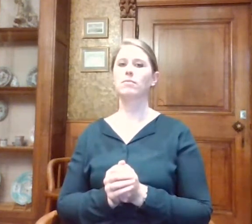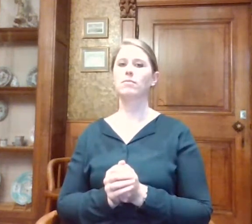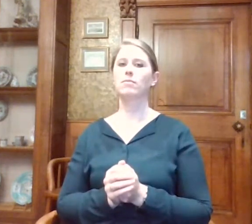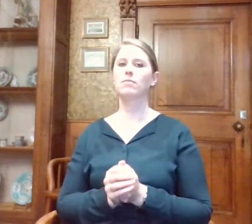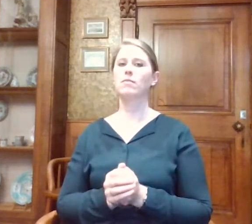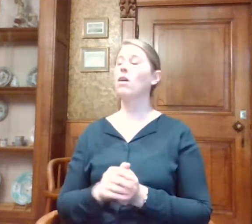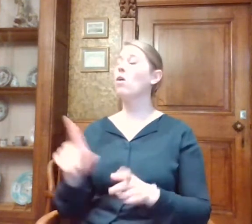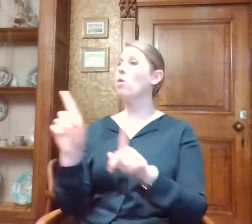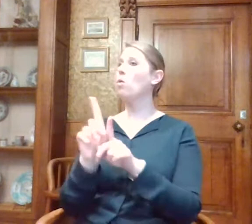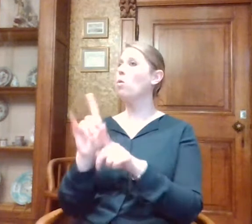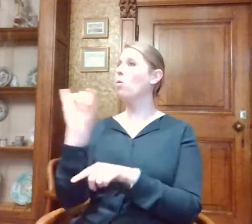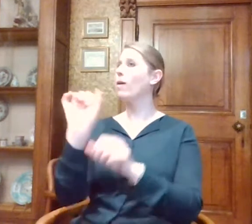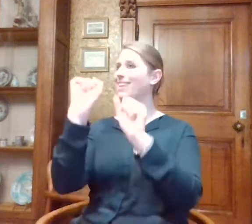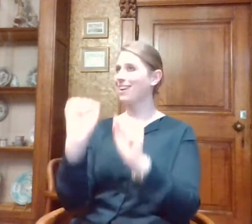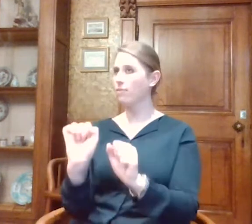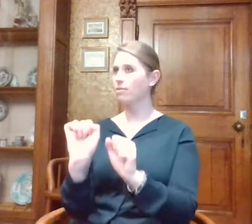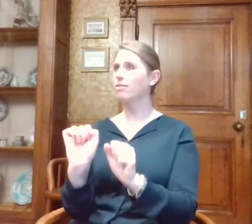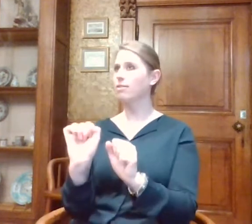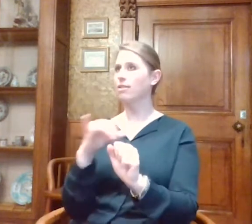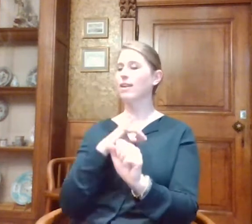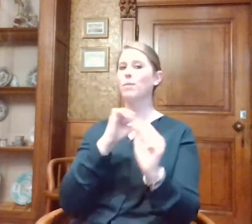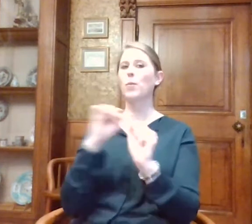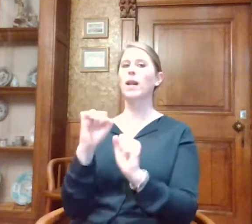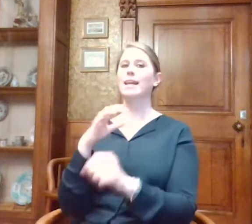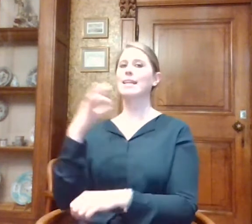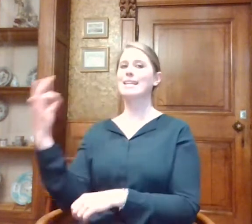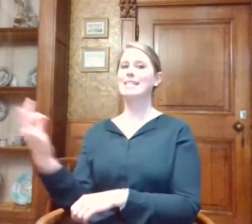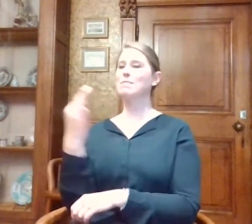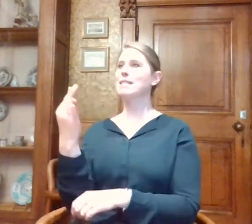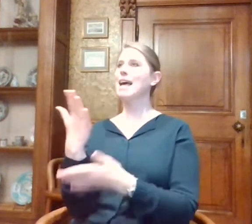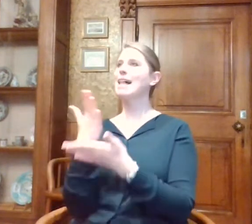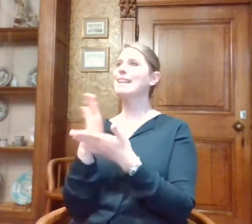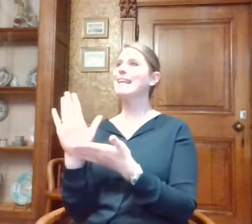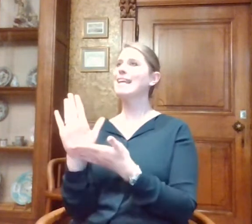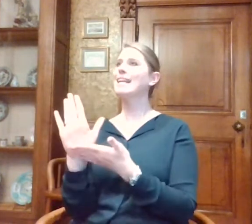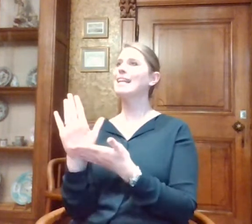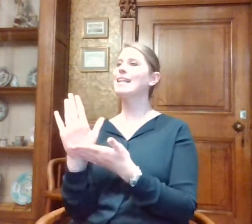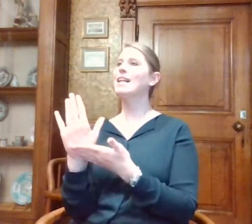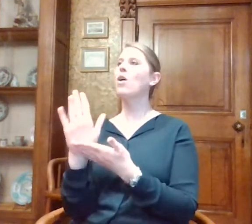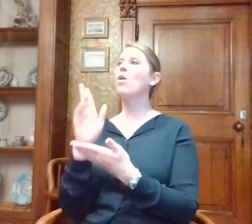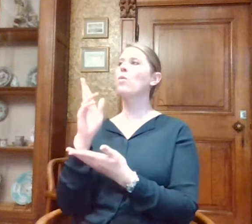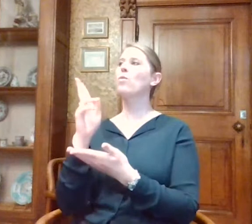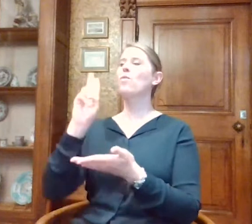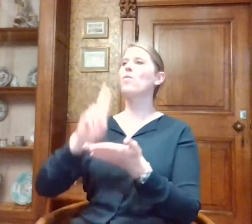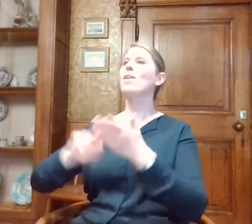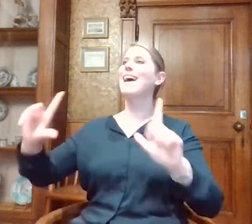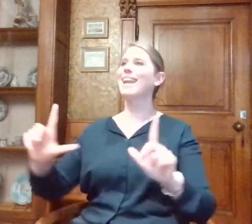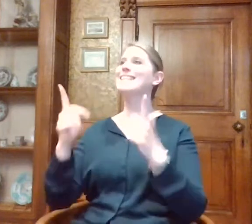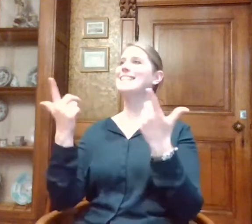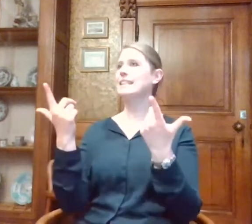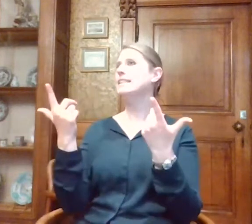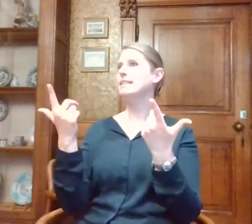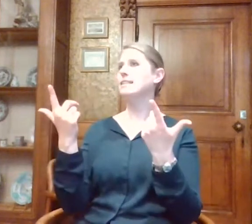Wat er ook kan met die erfgoed-app, er is een speciaal deeltje, augmented reality. Ik zal jullie eventjes